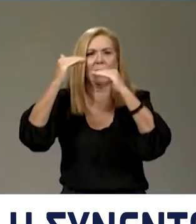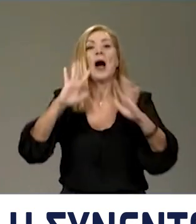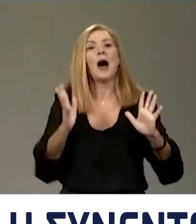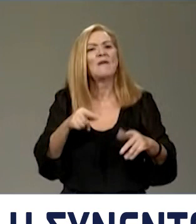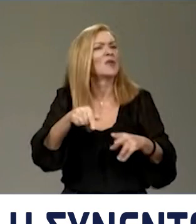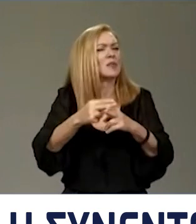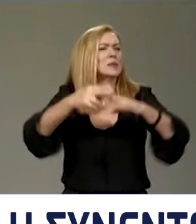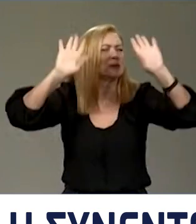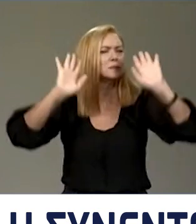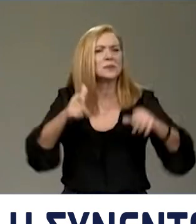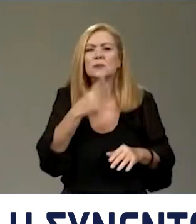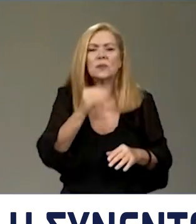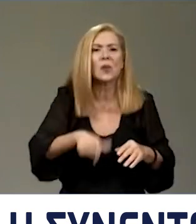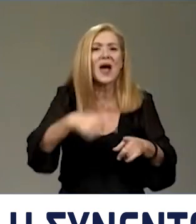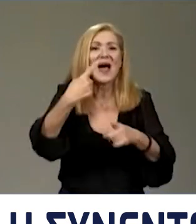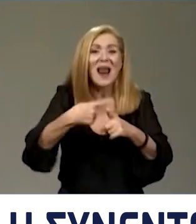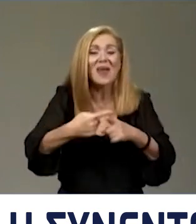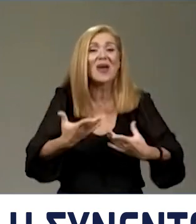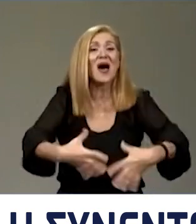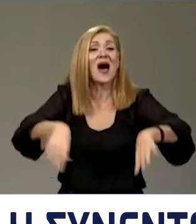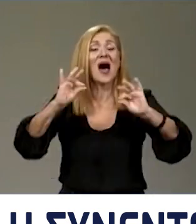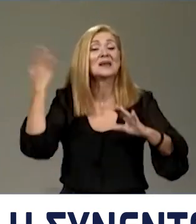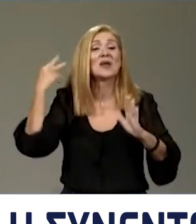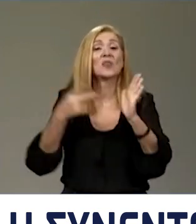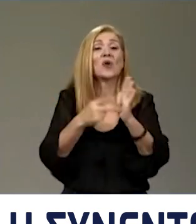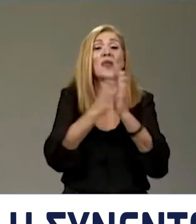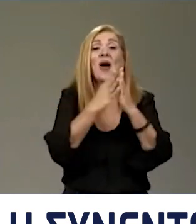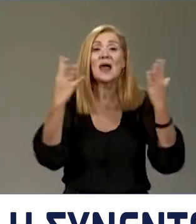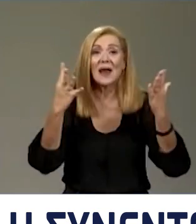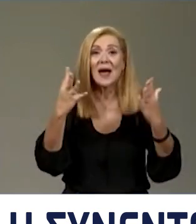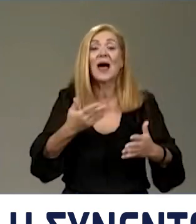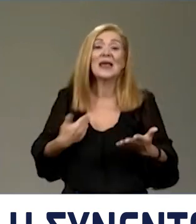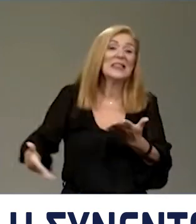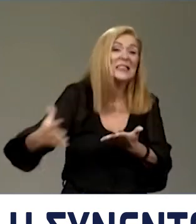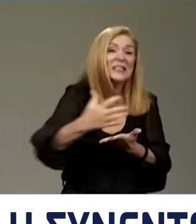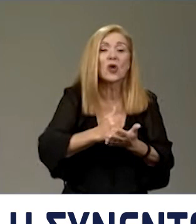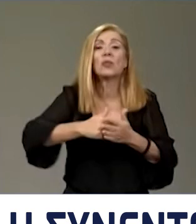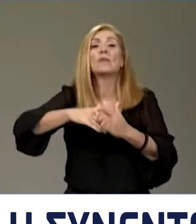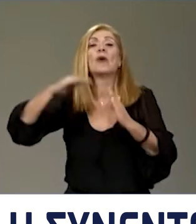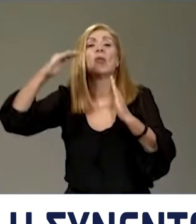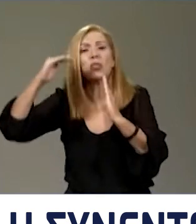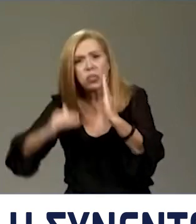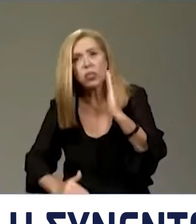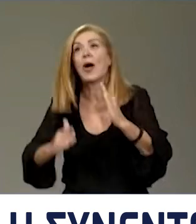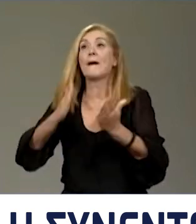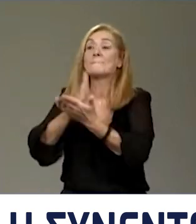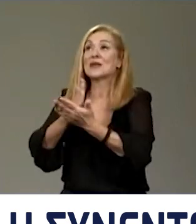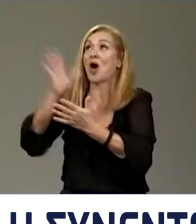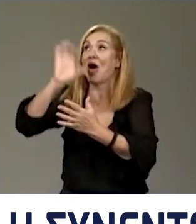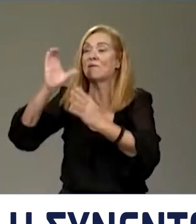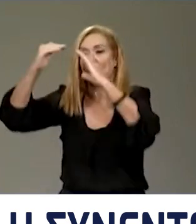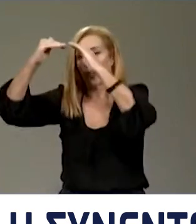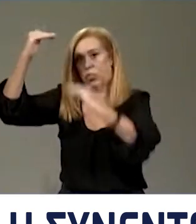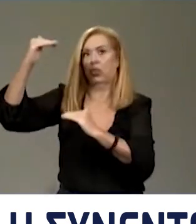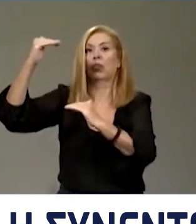Ελλάδα ξεκίνησε την διαδρομή από το 2019 με πολύ χαμηλότερα εισοδήματα από το μέσο όρο της Ευρώπης. Άρα ένα